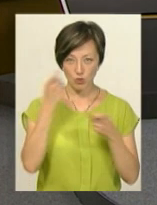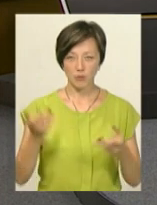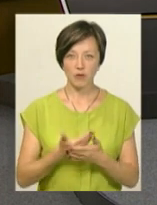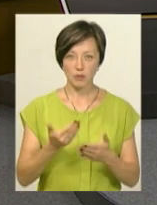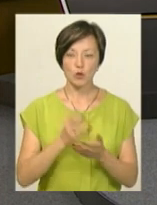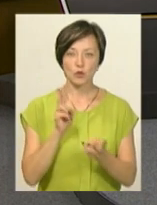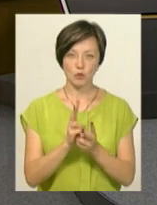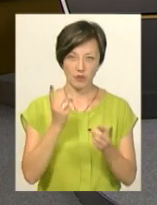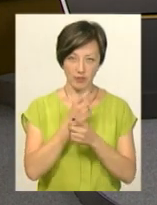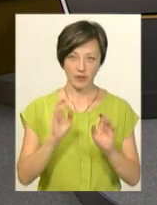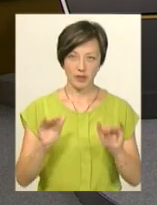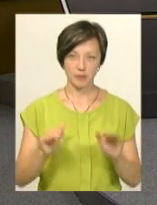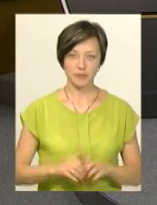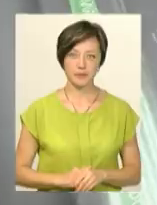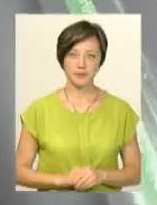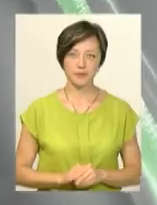випуску. До зустрічі в ефірі.